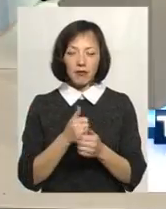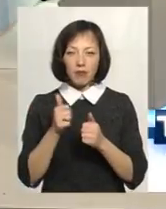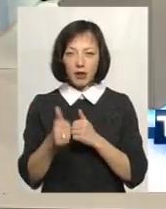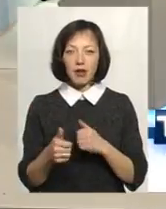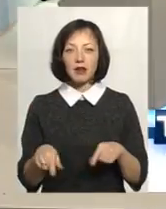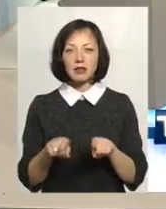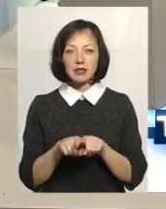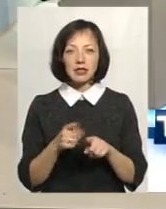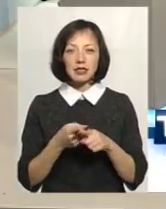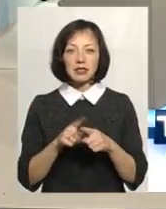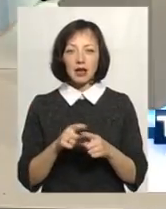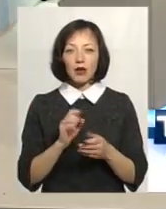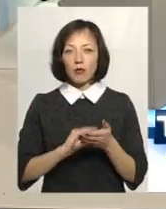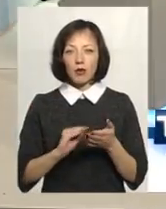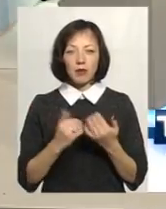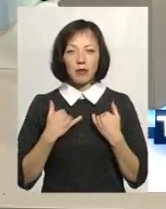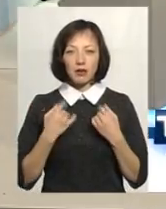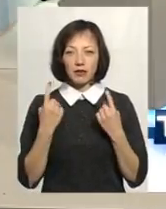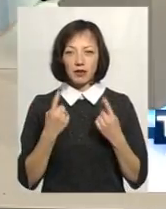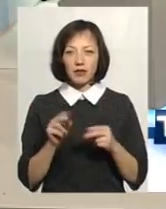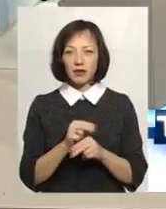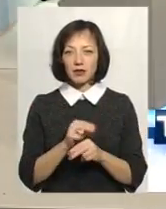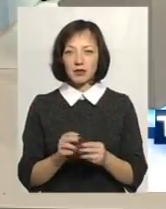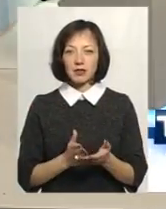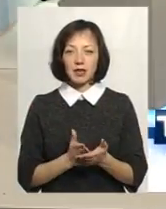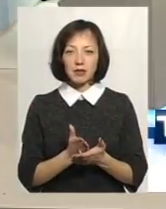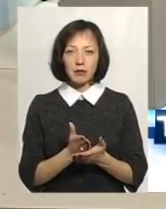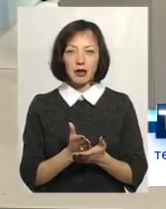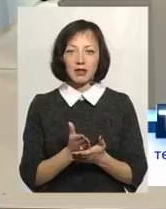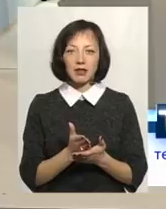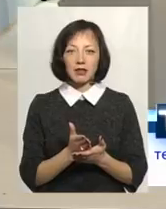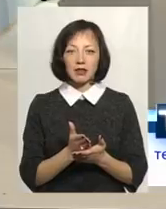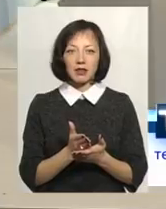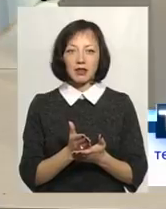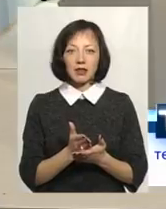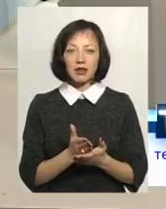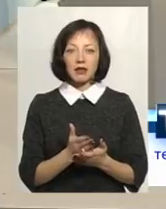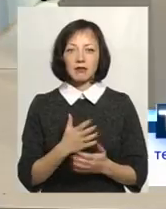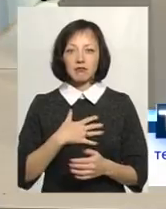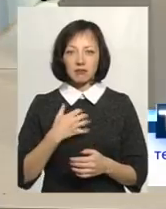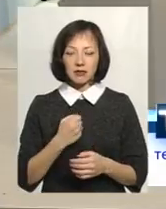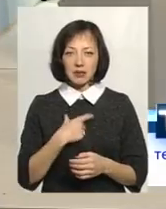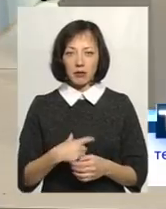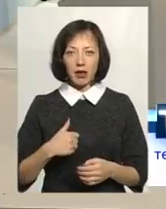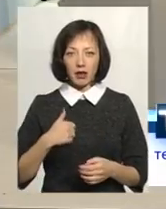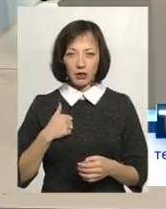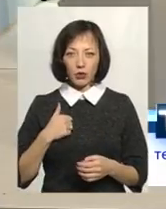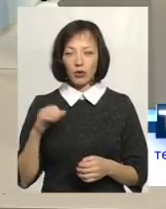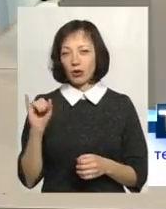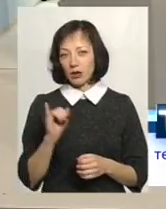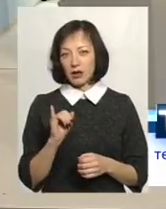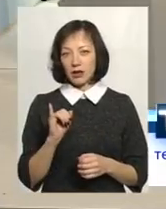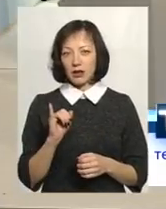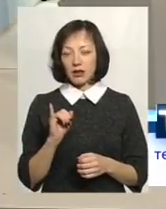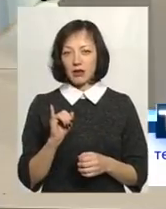Ця робота для мене мала великий виховний аспект. Тримати себе гідно і,